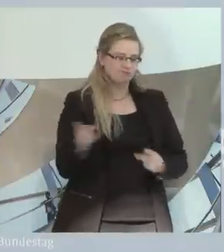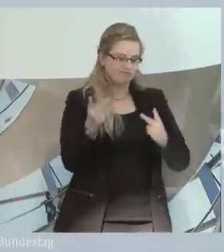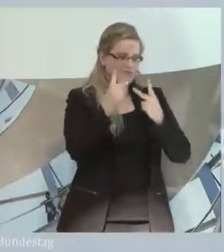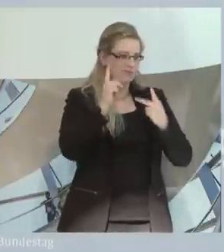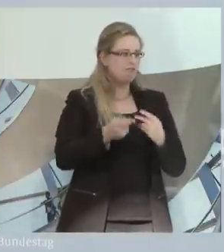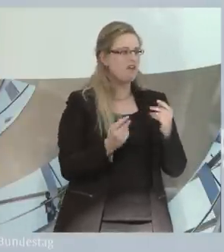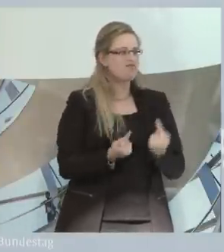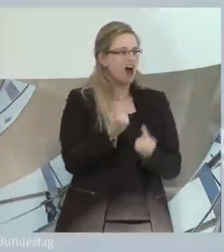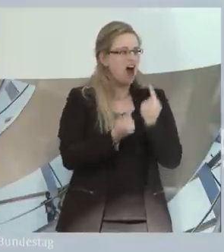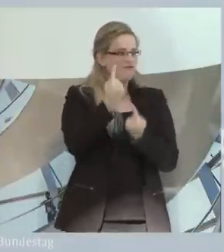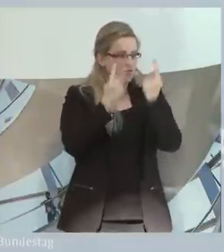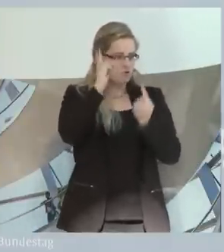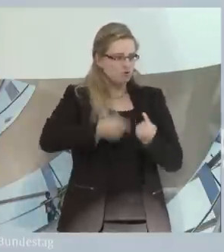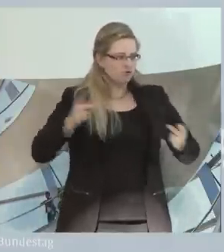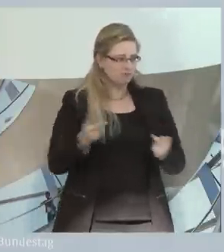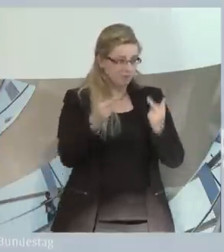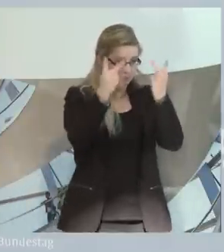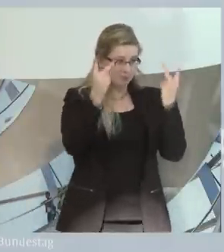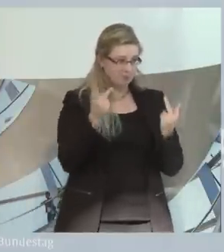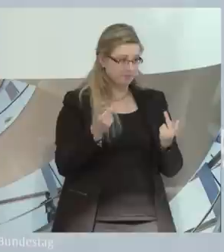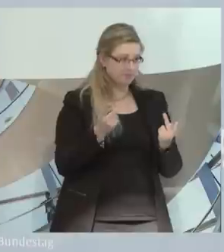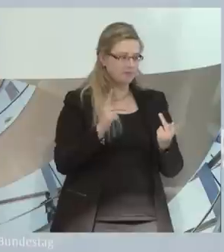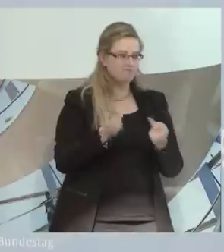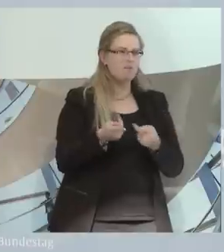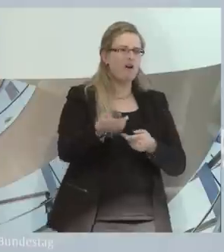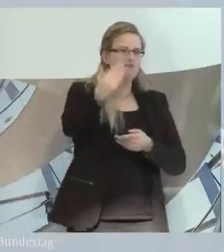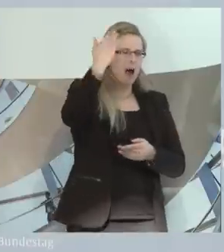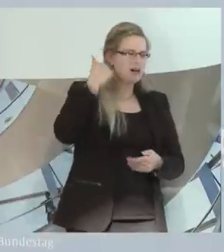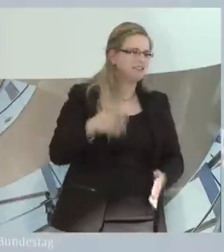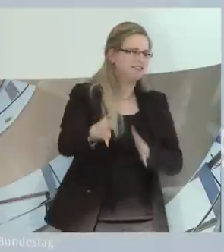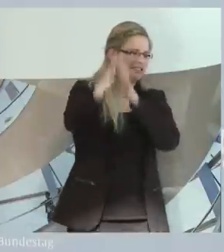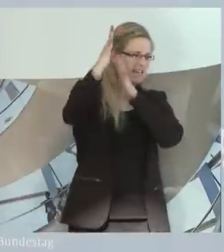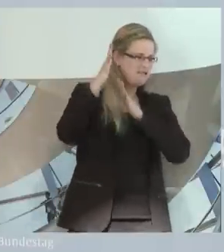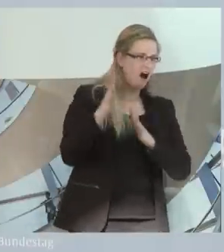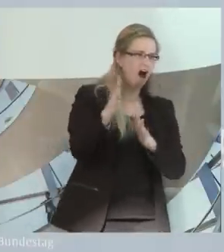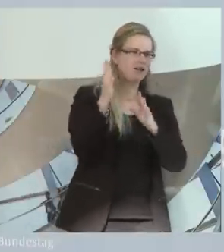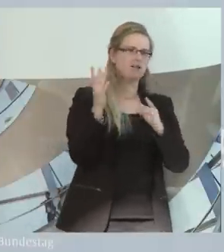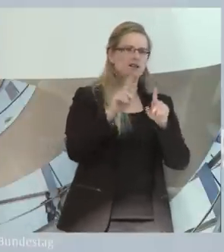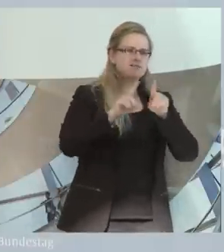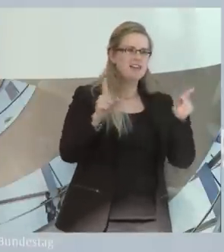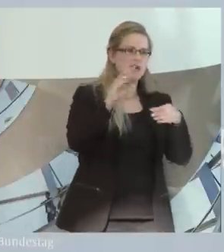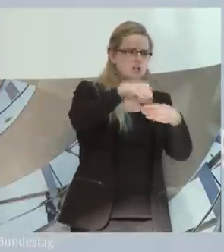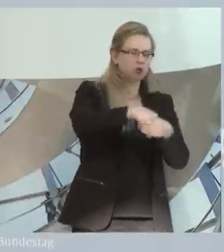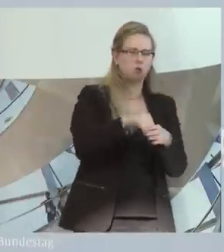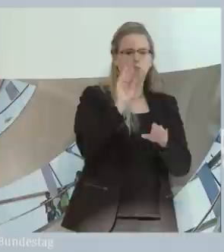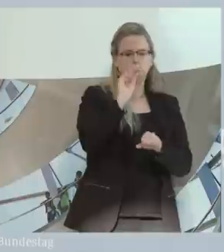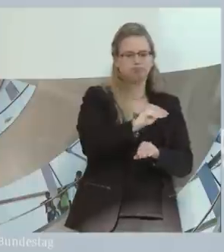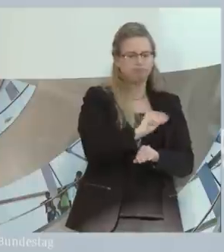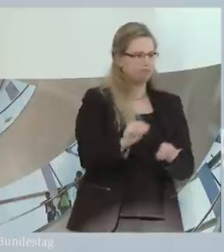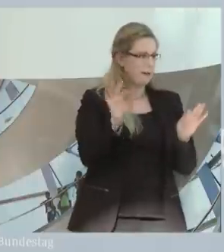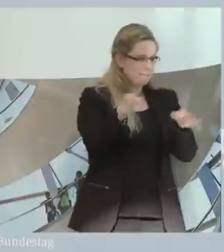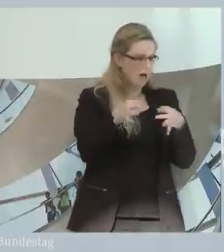unter der Frage von Inklusion vor zehn Jahren noch nicht diskutiert haben. Es ist das Ergebnis einer